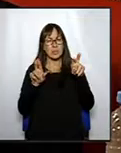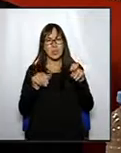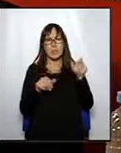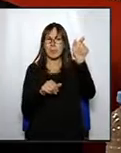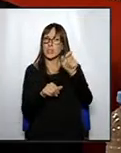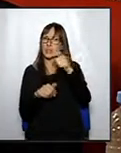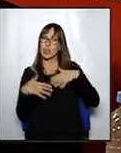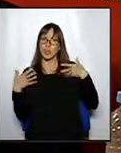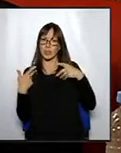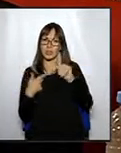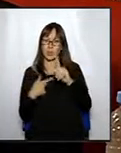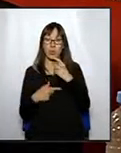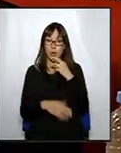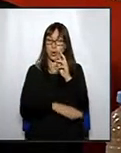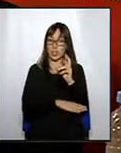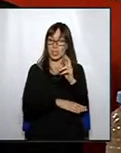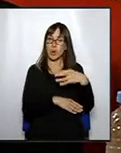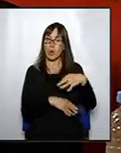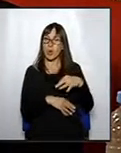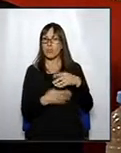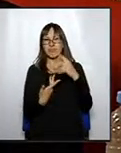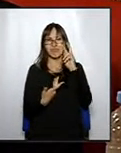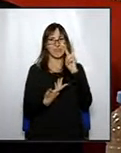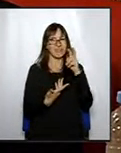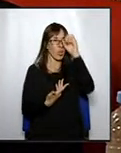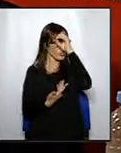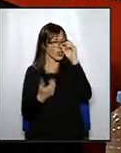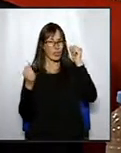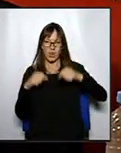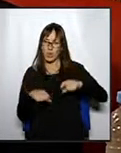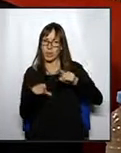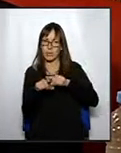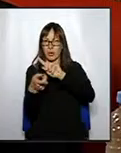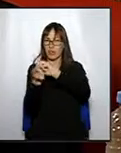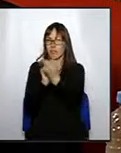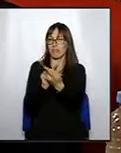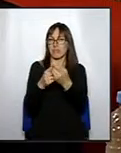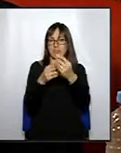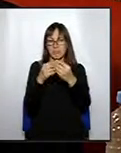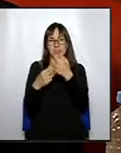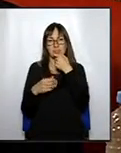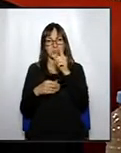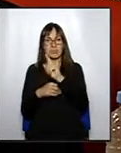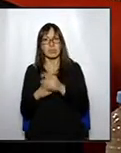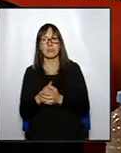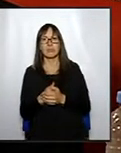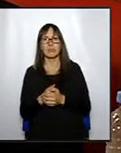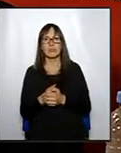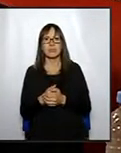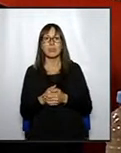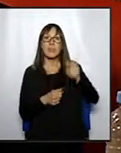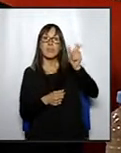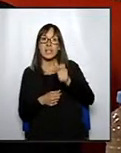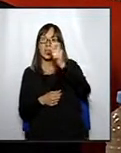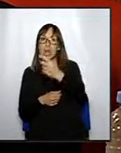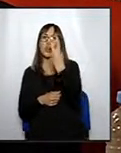que no sóc l'únic regidor d'aquest consistori que veu amb mals ulls aquest canvi que alguns pretenen fer. Els ciutadans de Vic se'ls convocarà